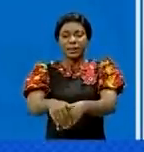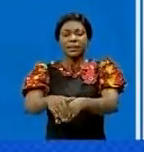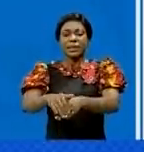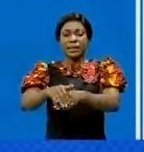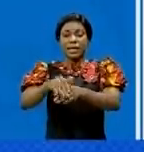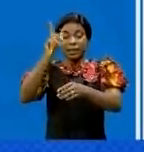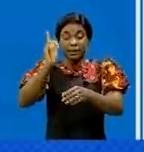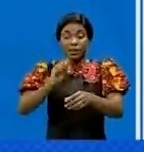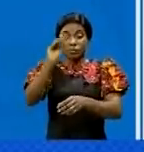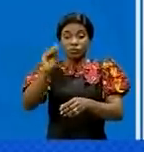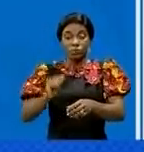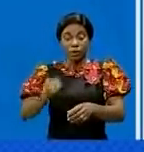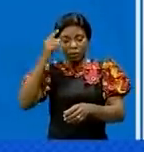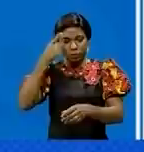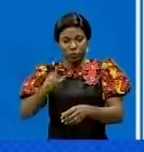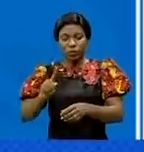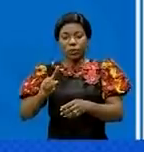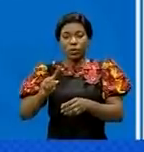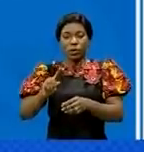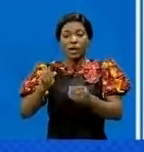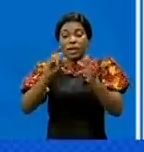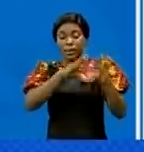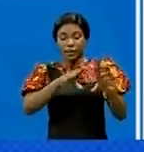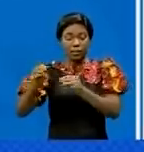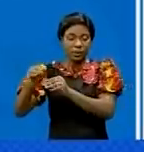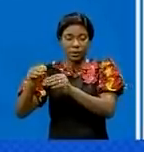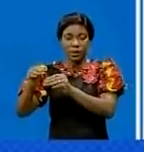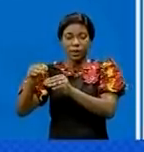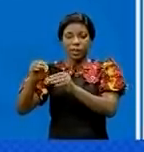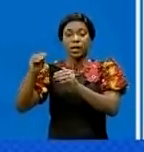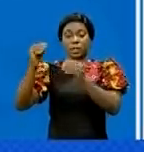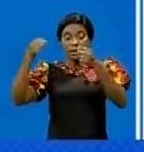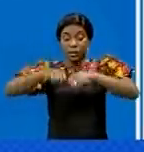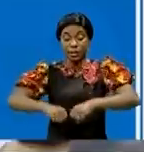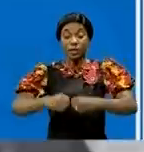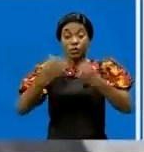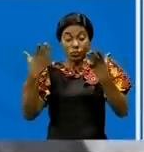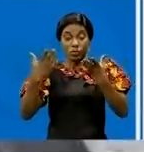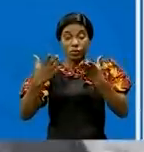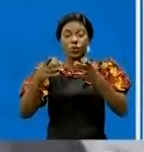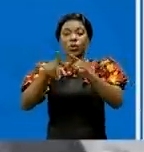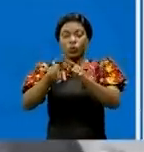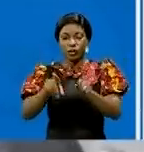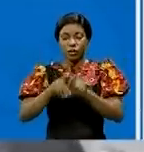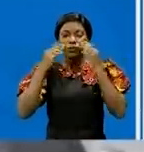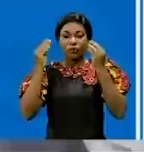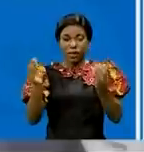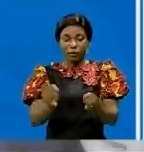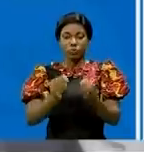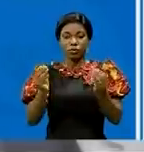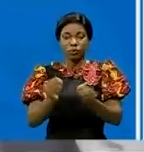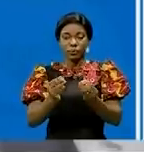aux opérations humanitaires en faveur des sinistrés de l'éruption volcanique du Nirangongo. A ces sujets précis,